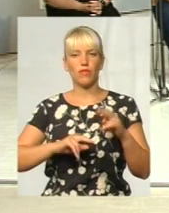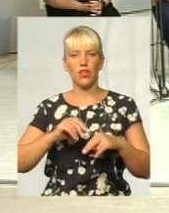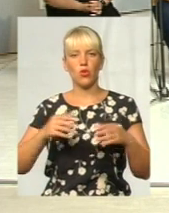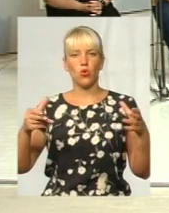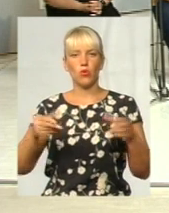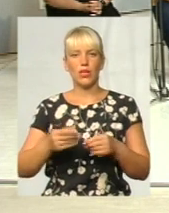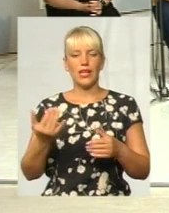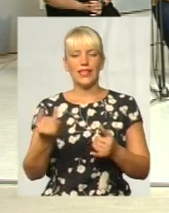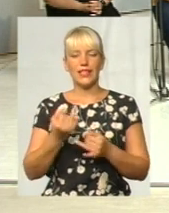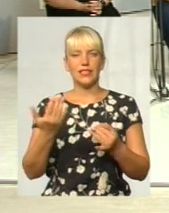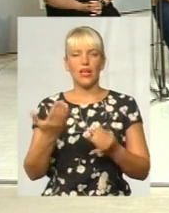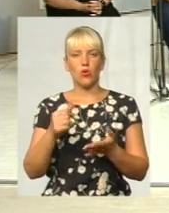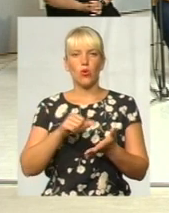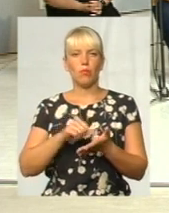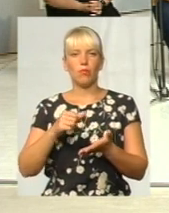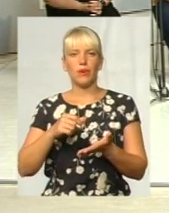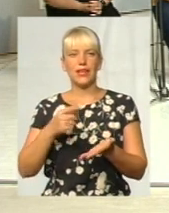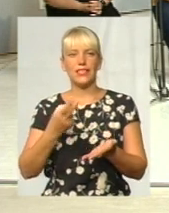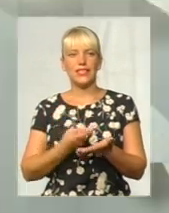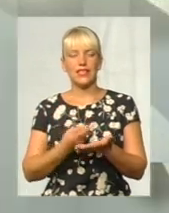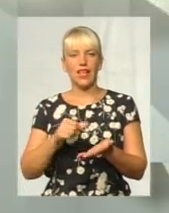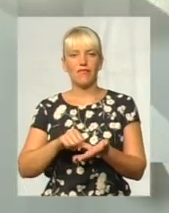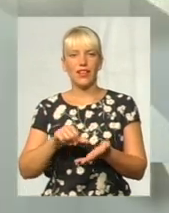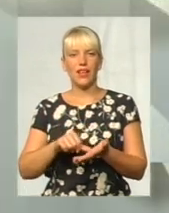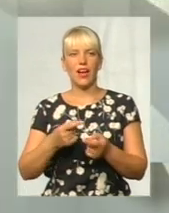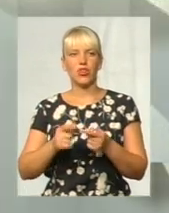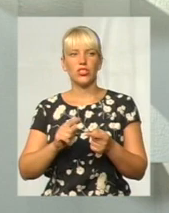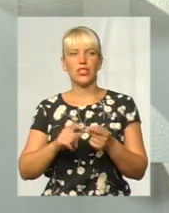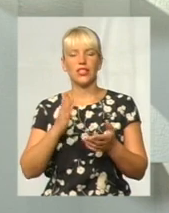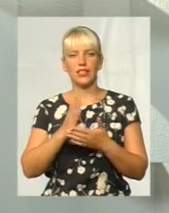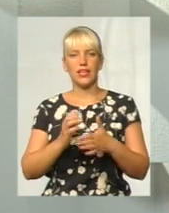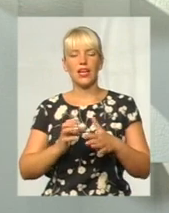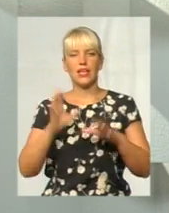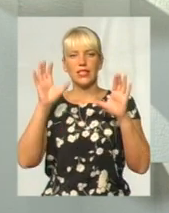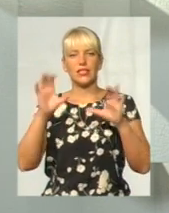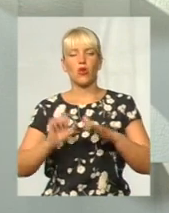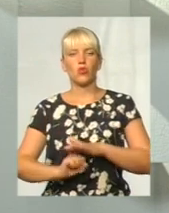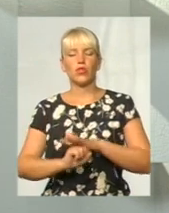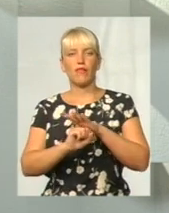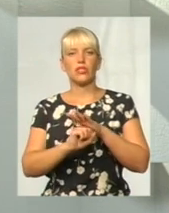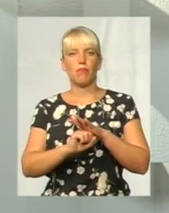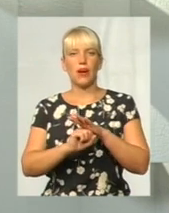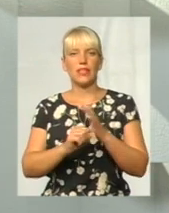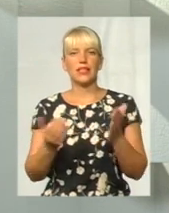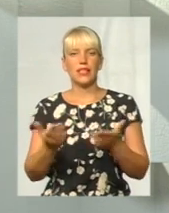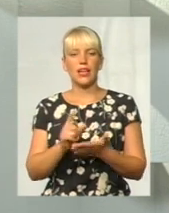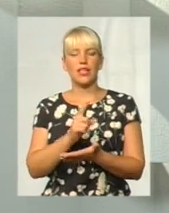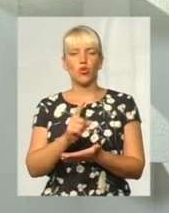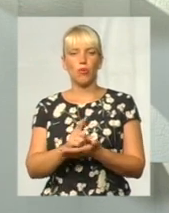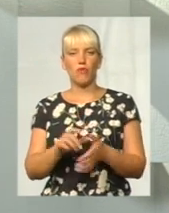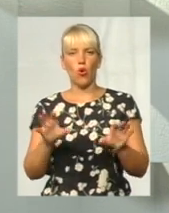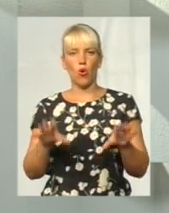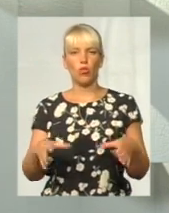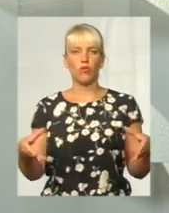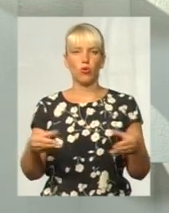представляють мешканці даного будинку. Є відповідна законодавча база, яка зобов'язує голову